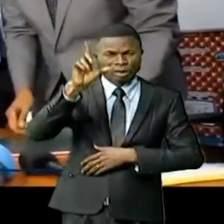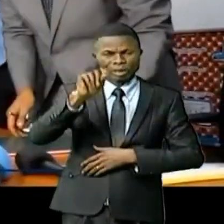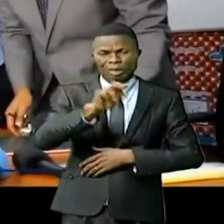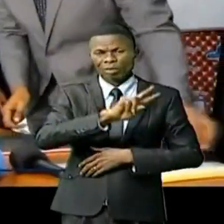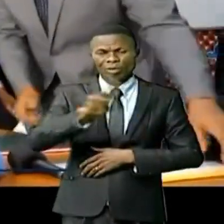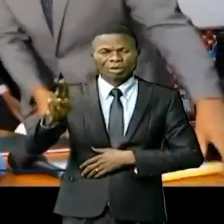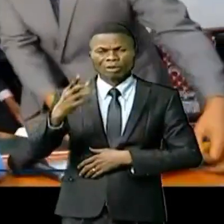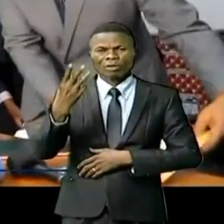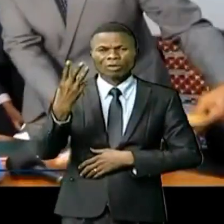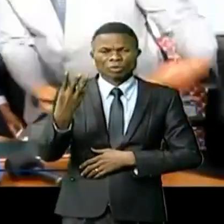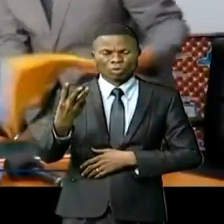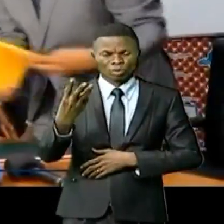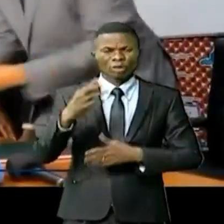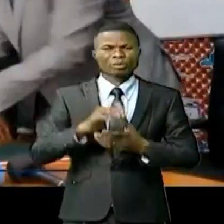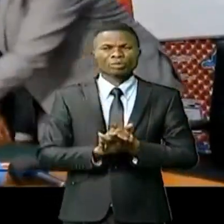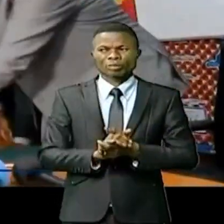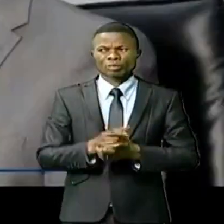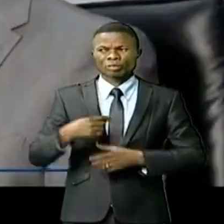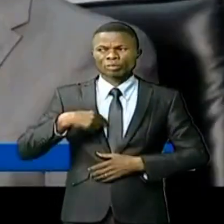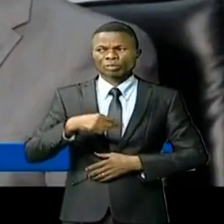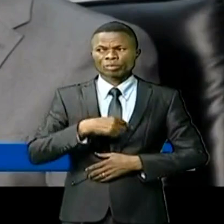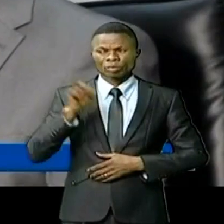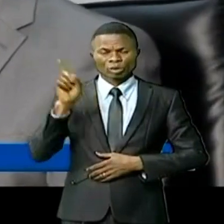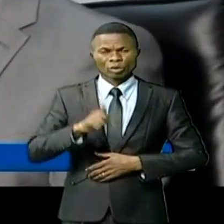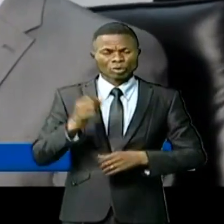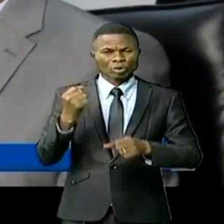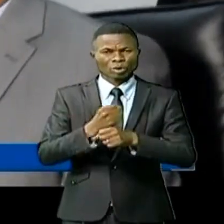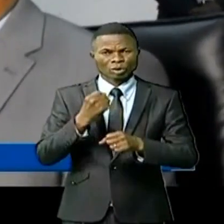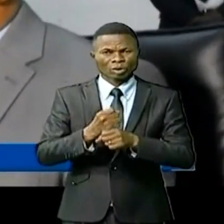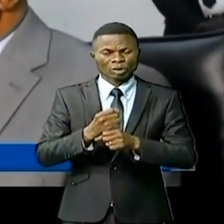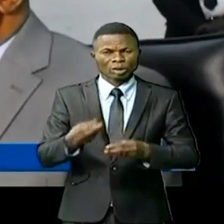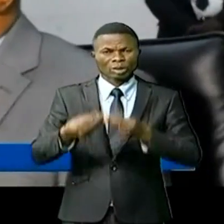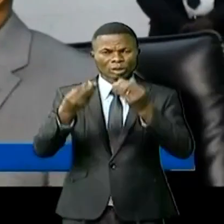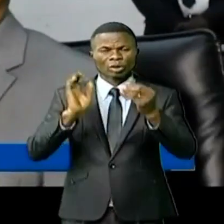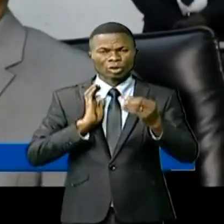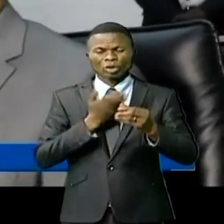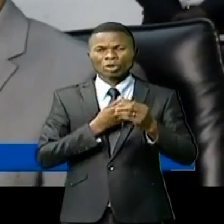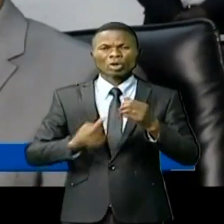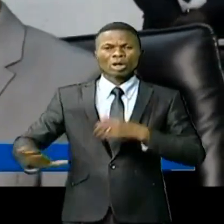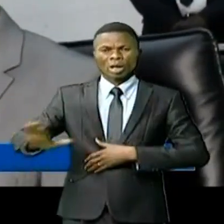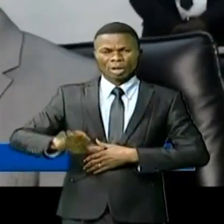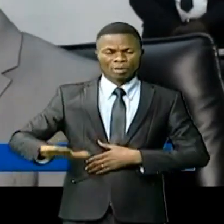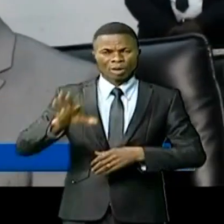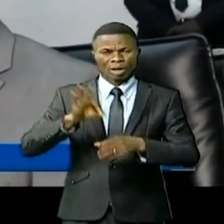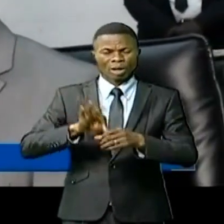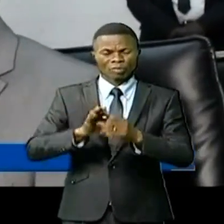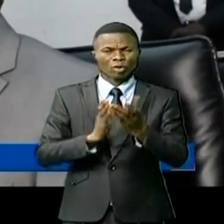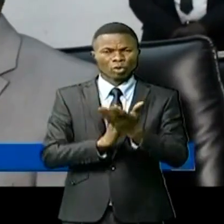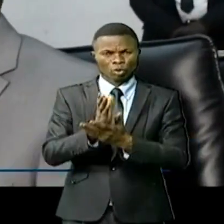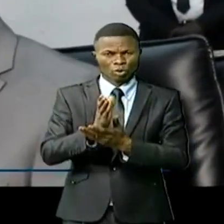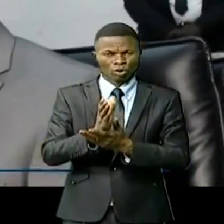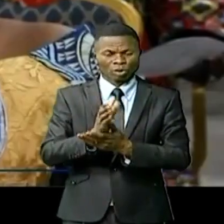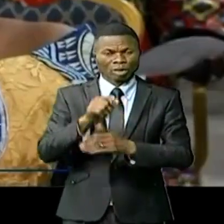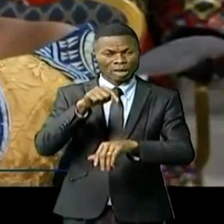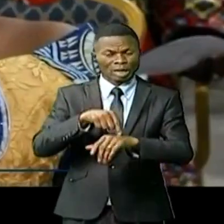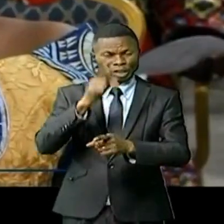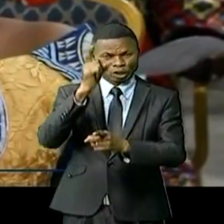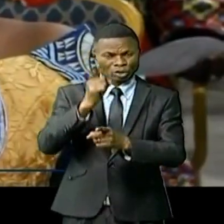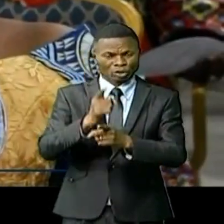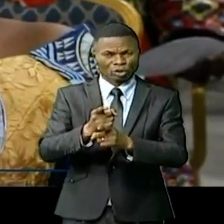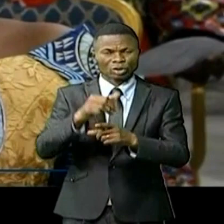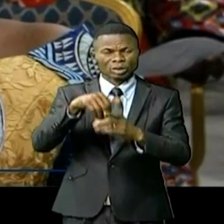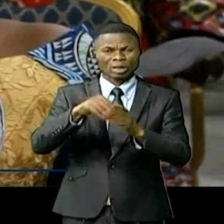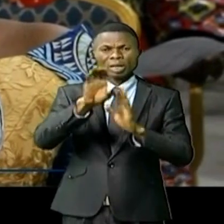prévus en 2023. Nous sommes déterminés à travailler pour donner au pays des scrutins crédibles dans les délais constitutionnels.